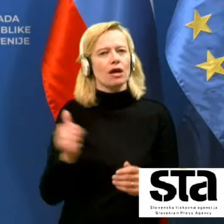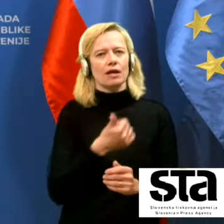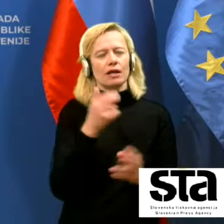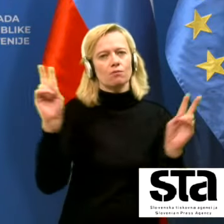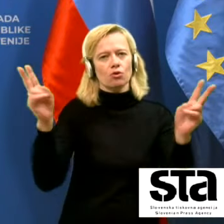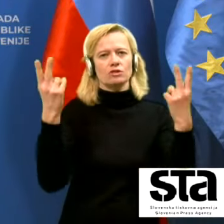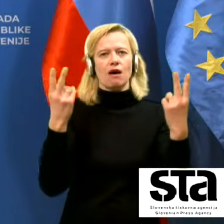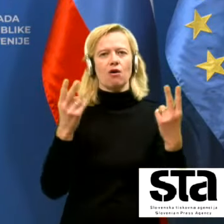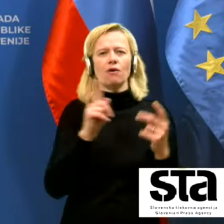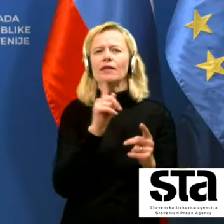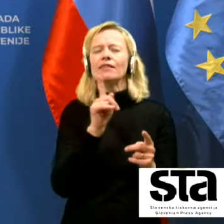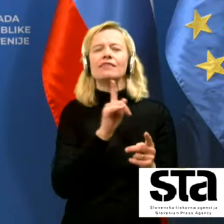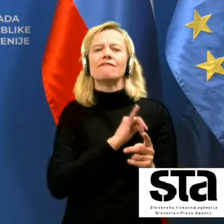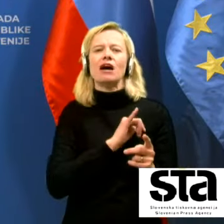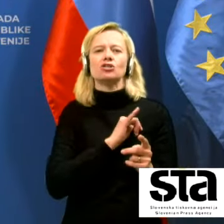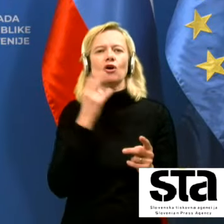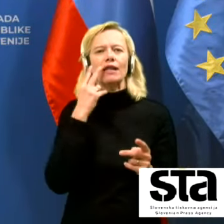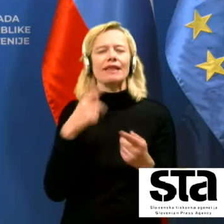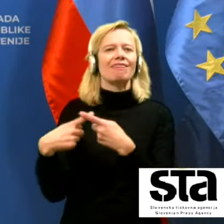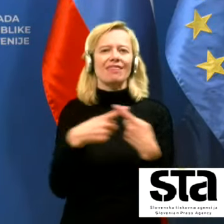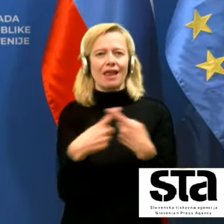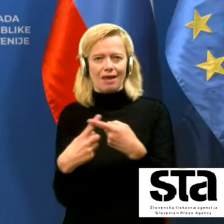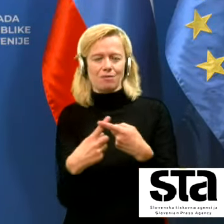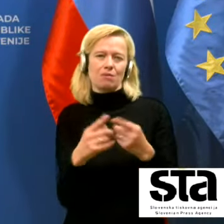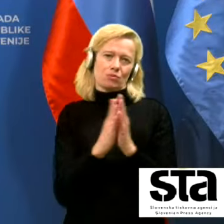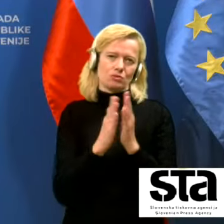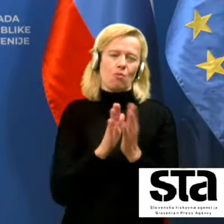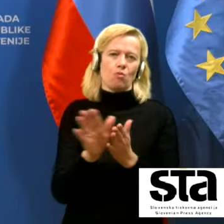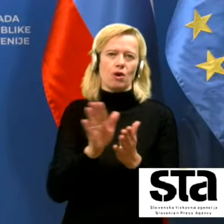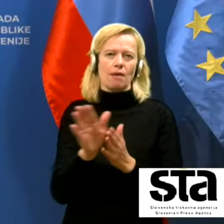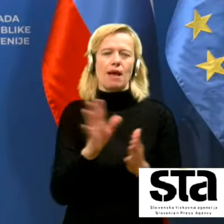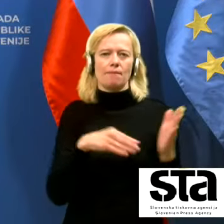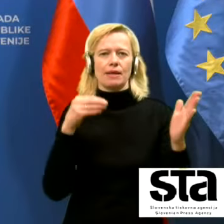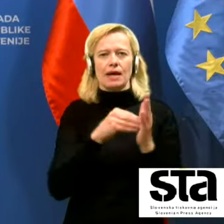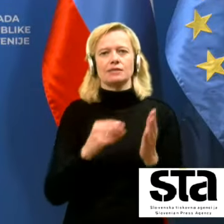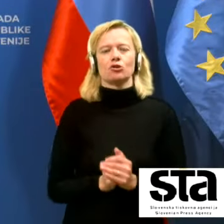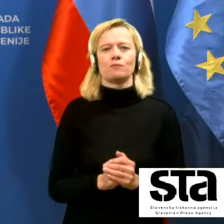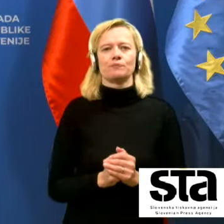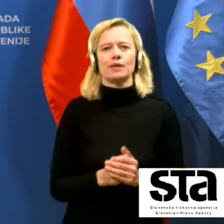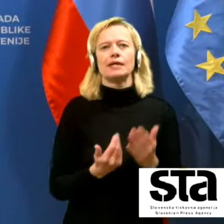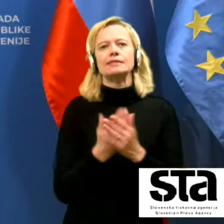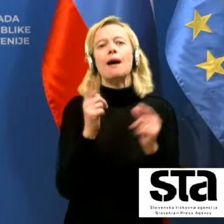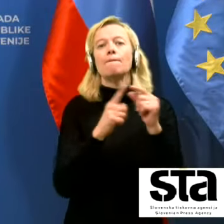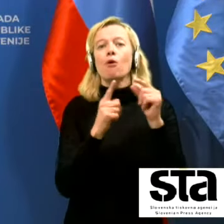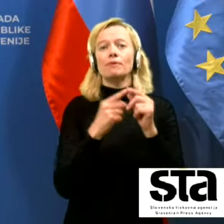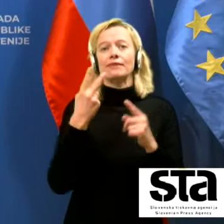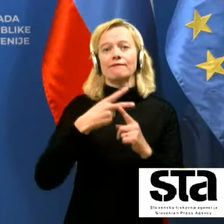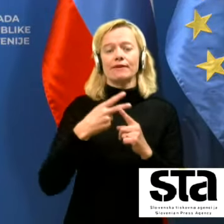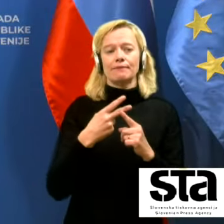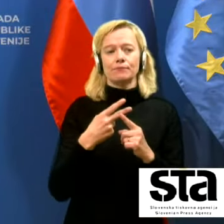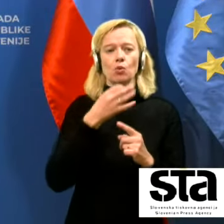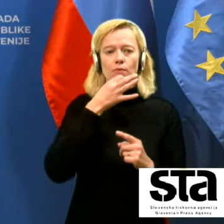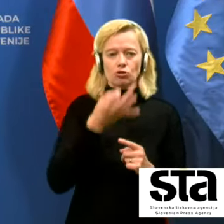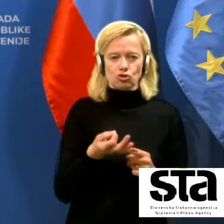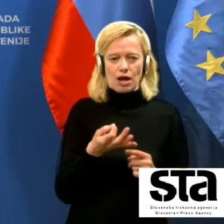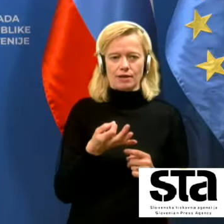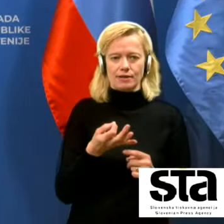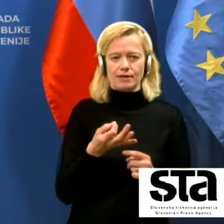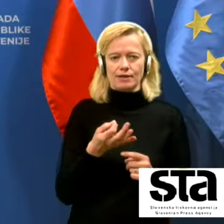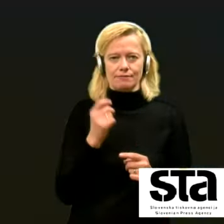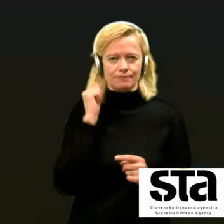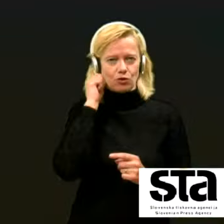pojavljajo, da se aplikacija uporablja. Za pop TV sledi vprašanje gospi Katarina